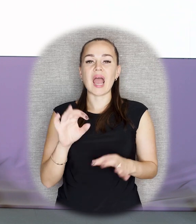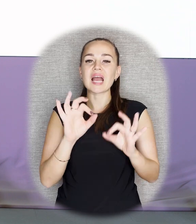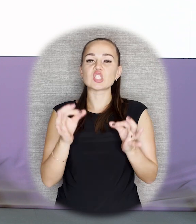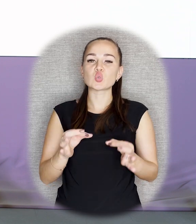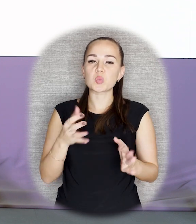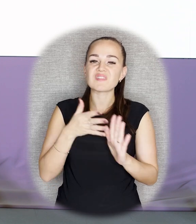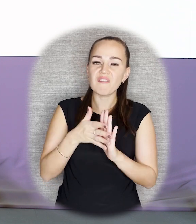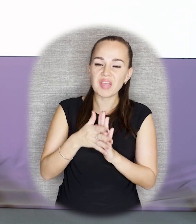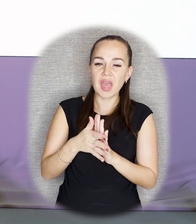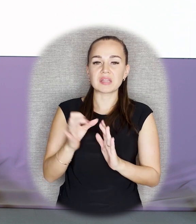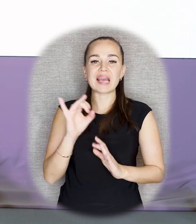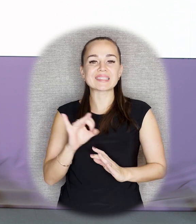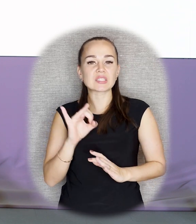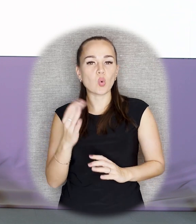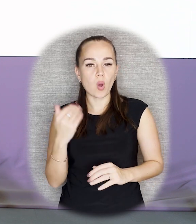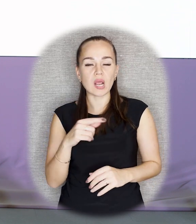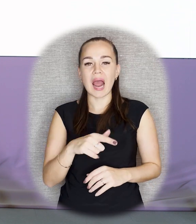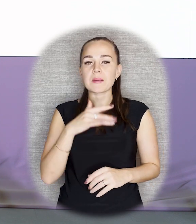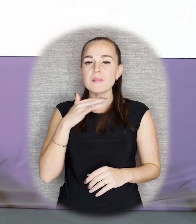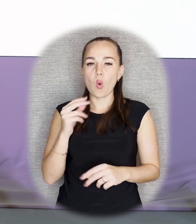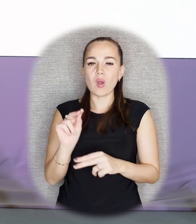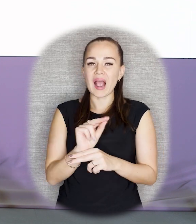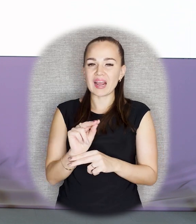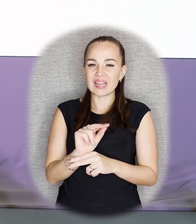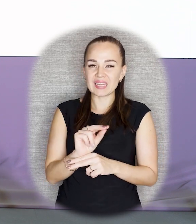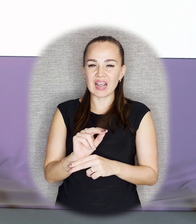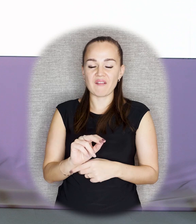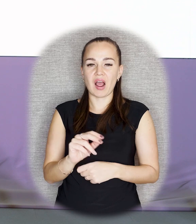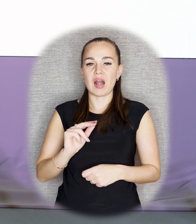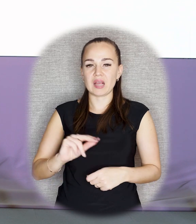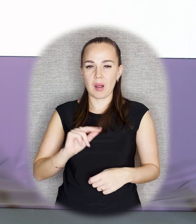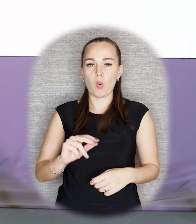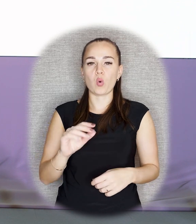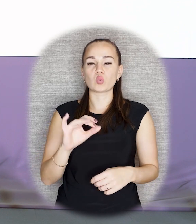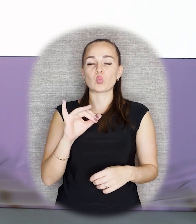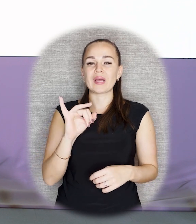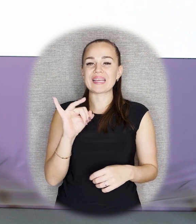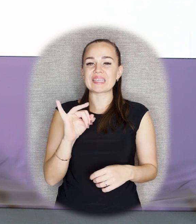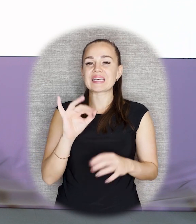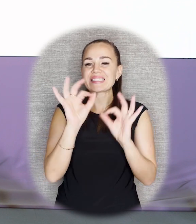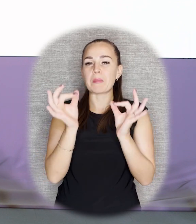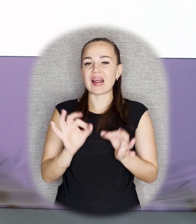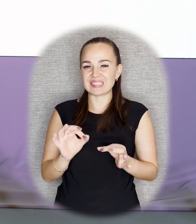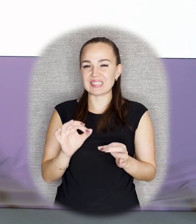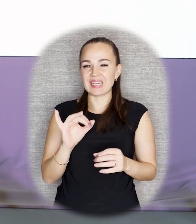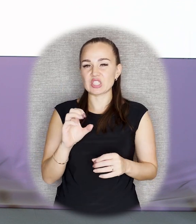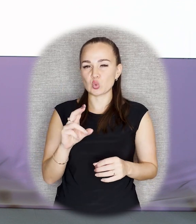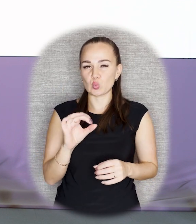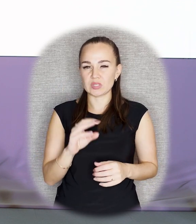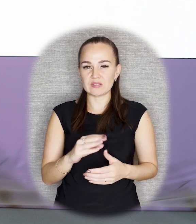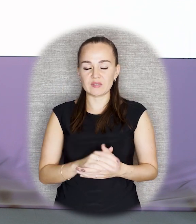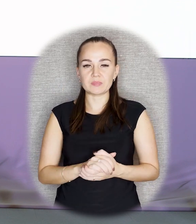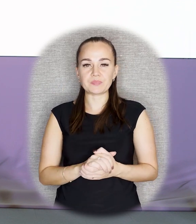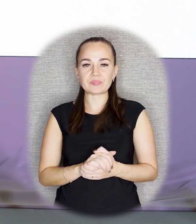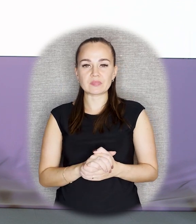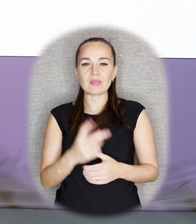искусства много критиковали работу отдела изобразительных искусств. В частности, над этой программой, над ленинским планом «Монументальная